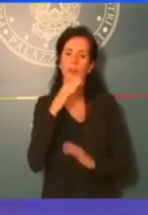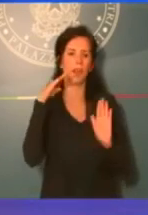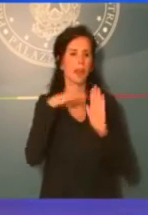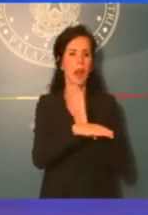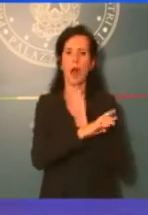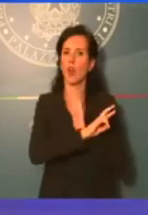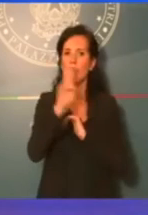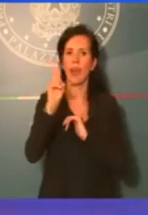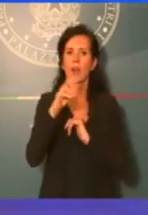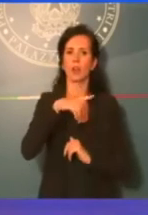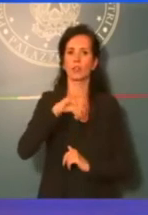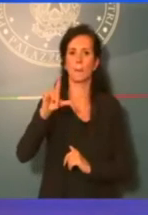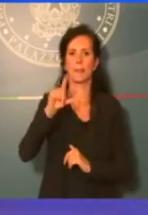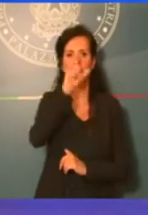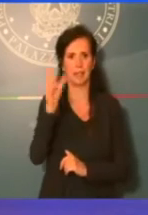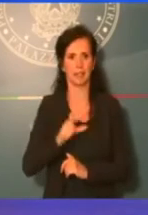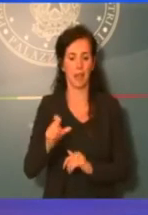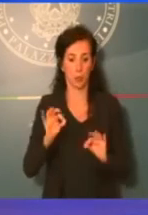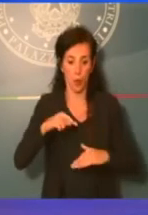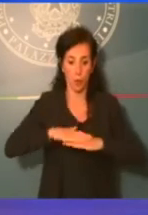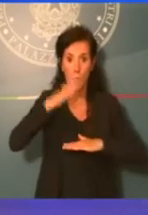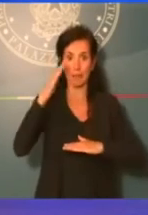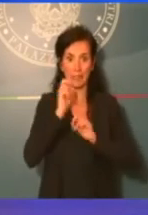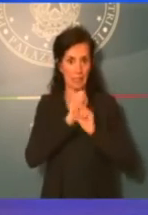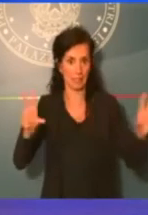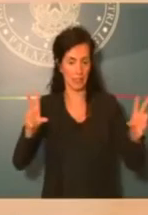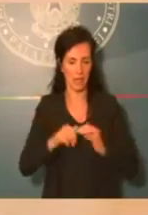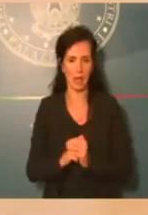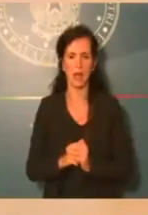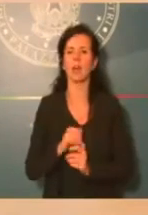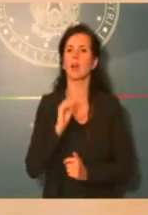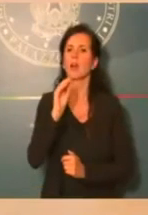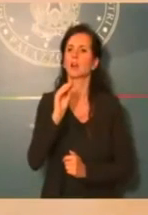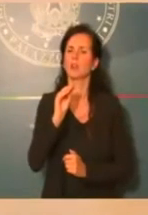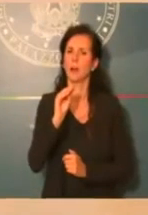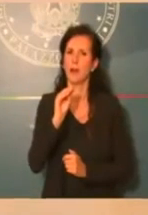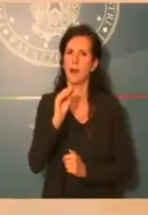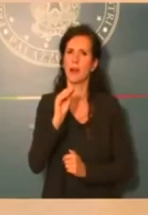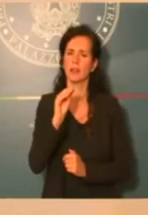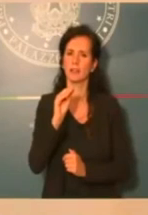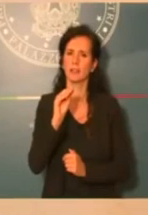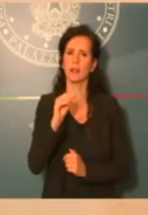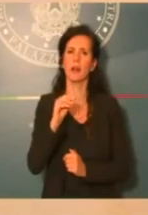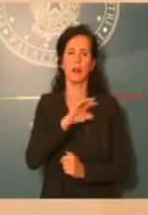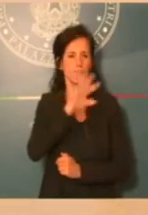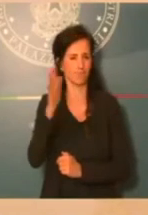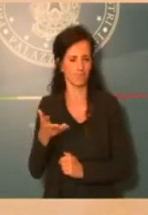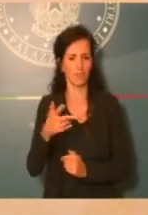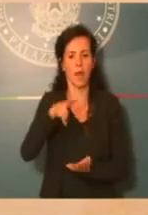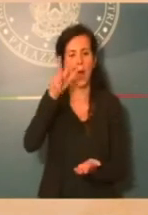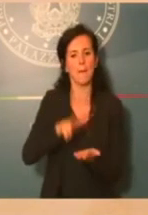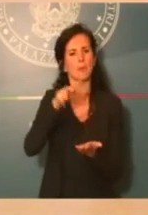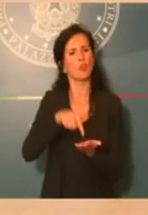mattina. Poi volevo chiederle se l'approvazione della madre di tutte le riforme, come lei l'ha definita,